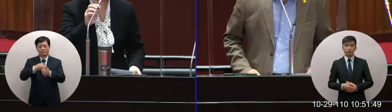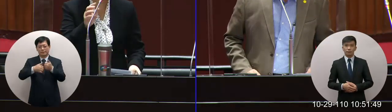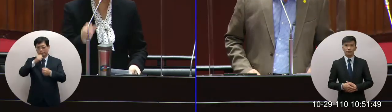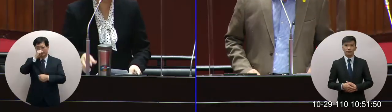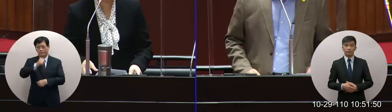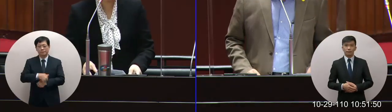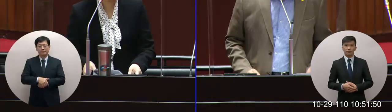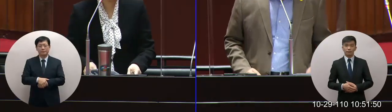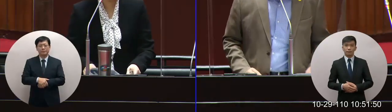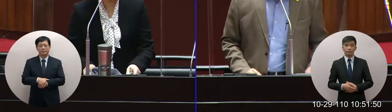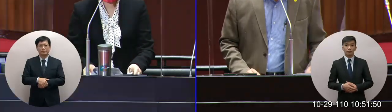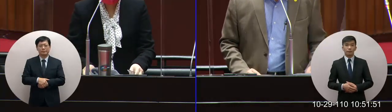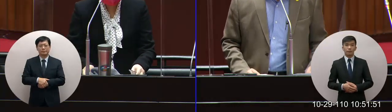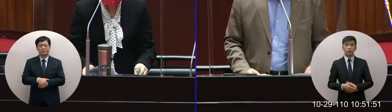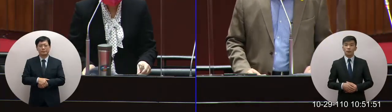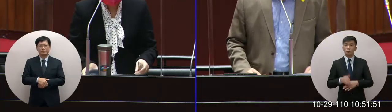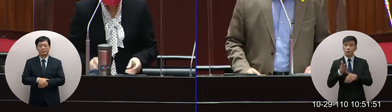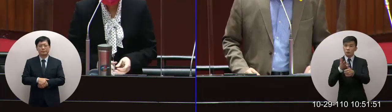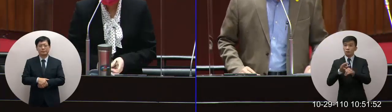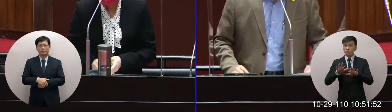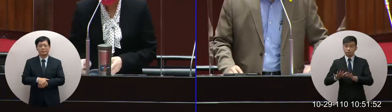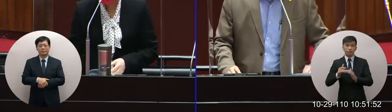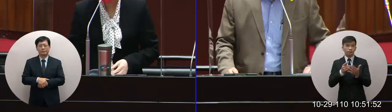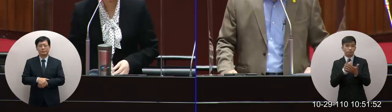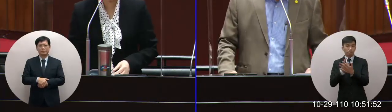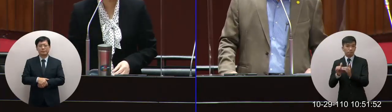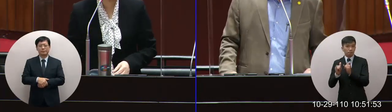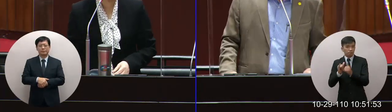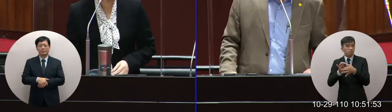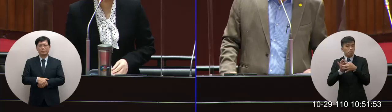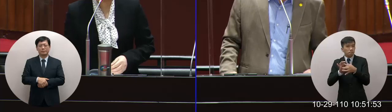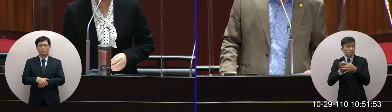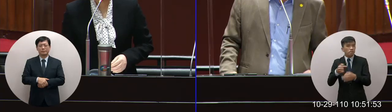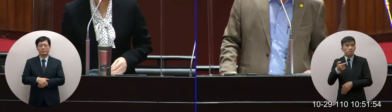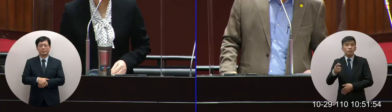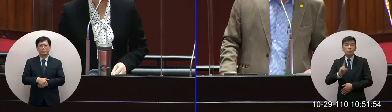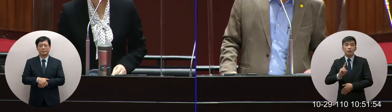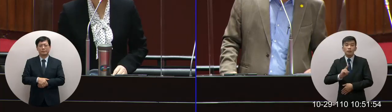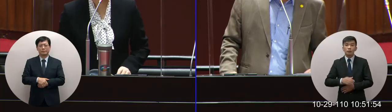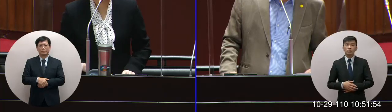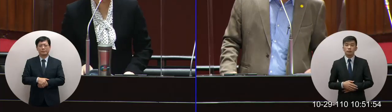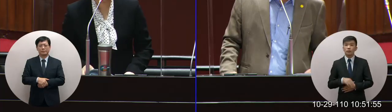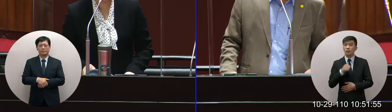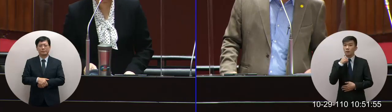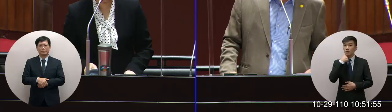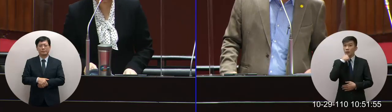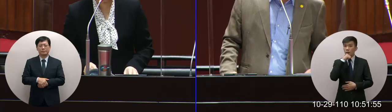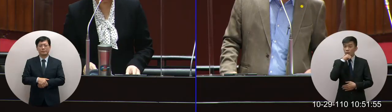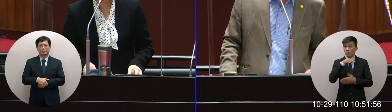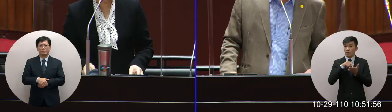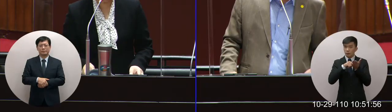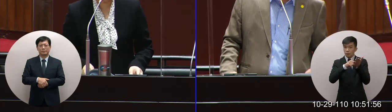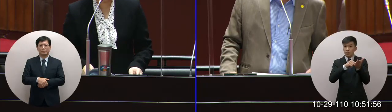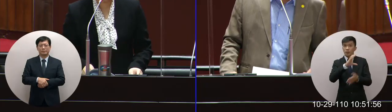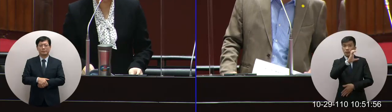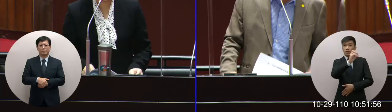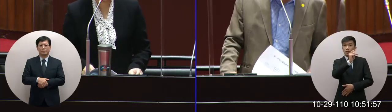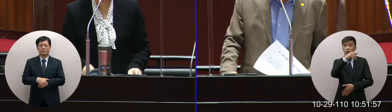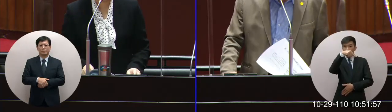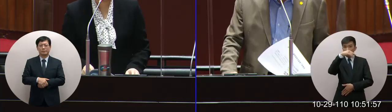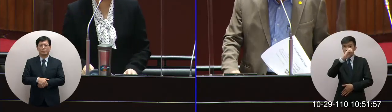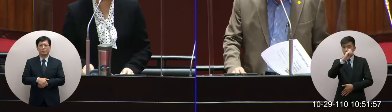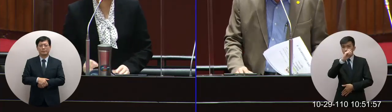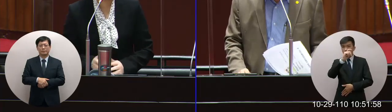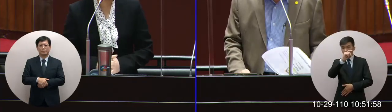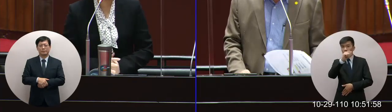王部長現在大家最關心的就是我們台灣這個目前申請加入CPTPP的這個問題